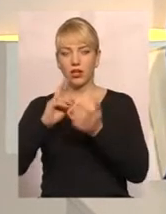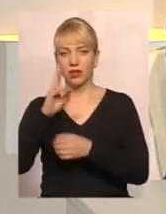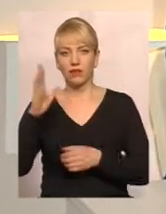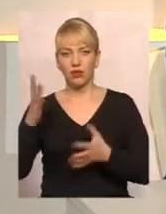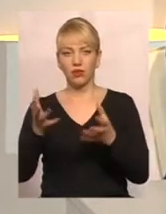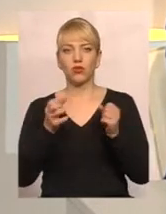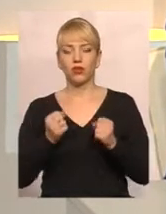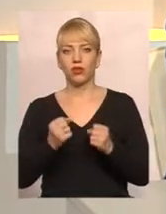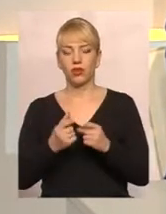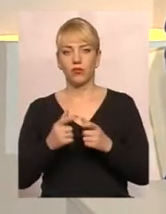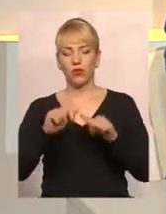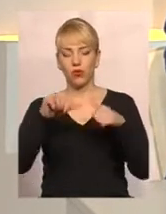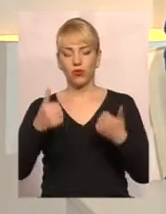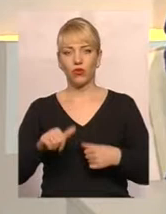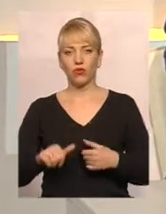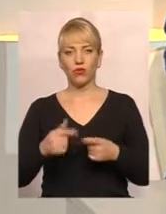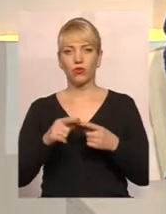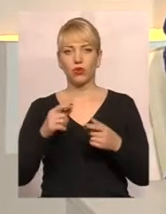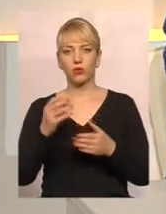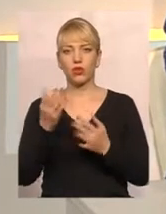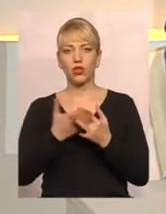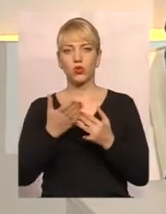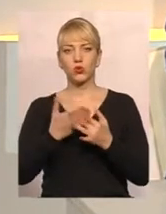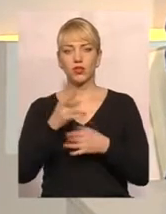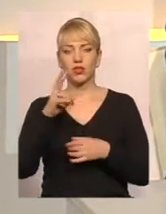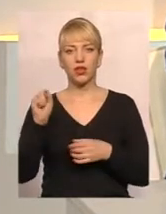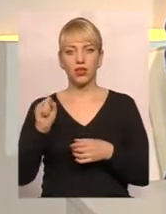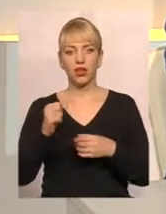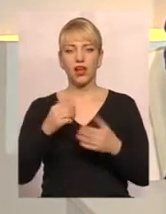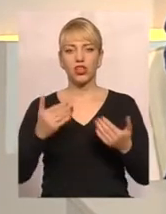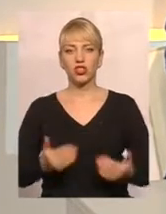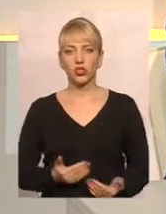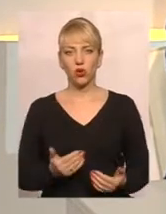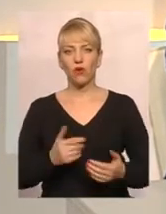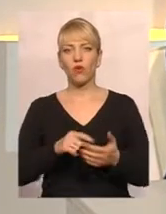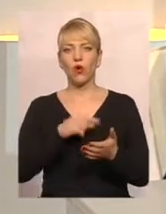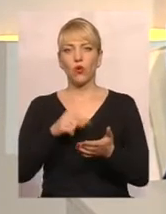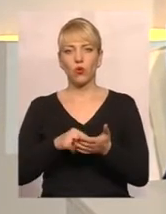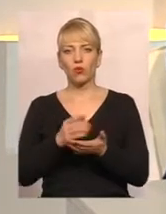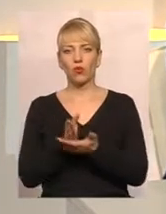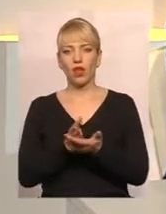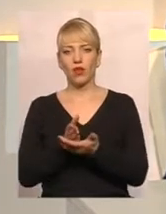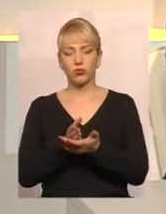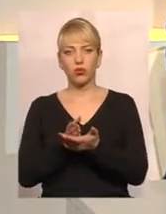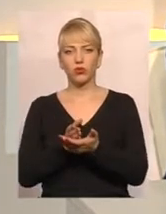отримали, оформили субсидії на житлово-комунальні послуги. Середня